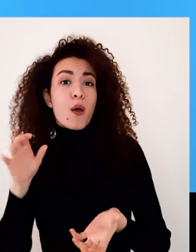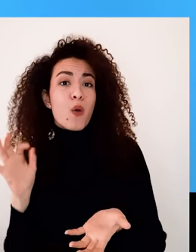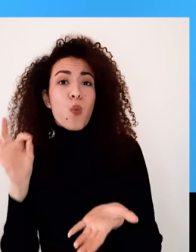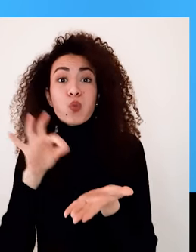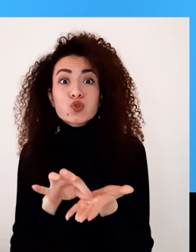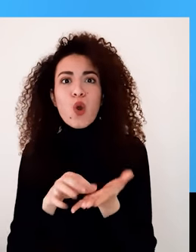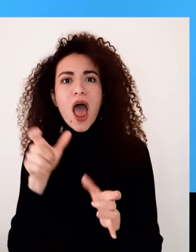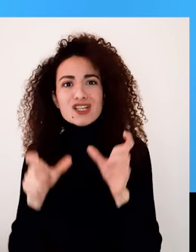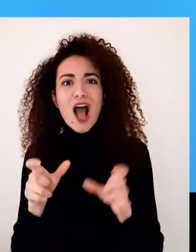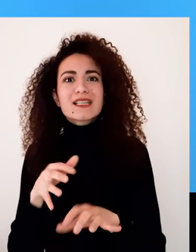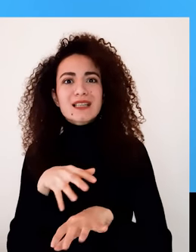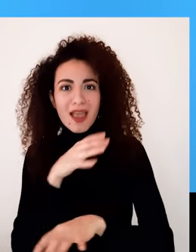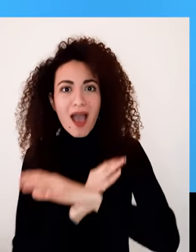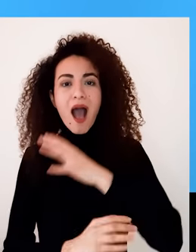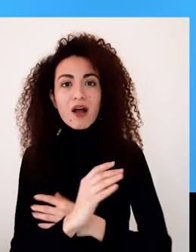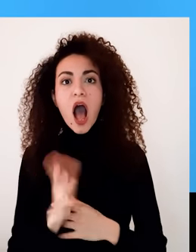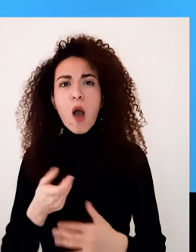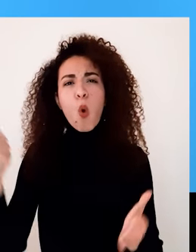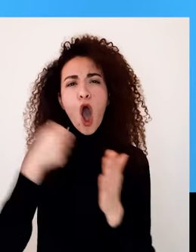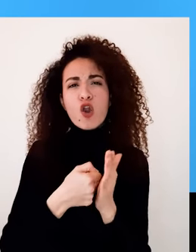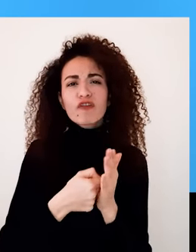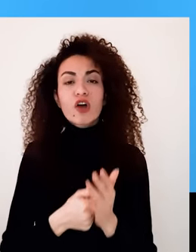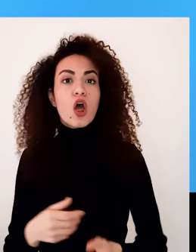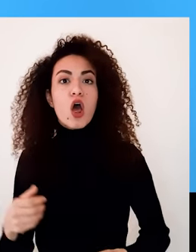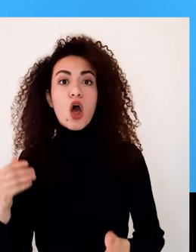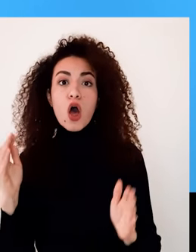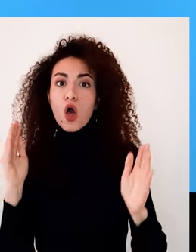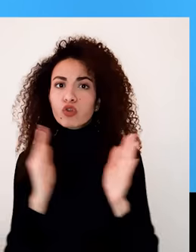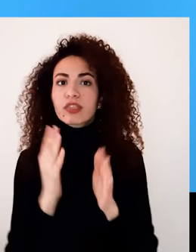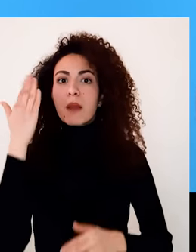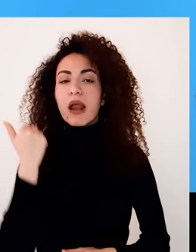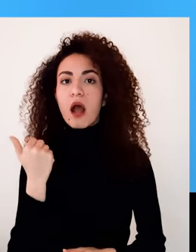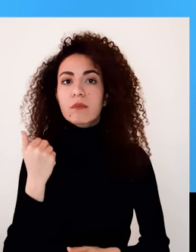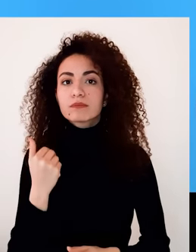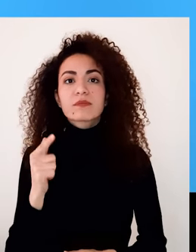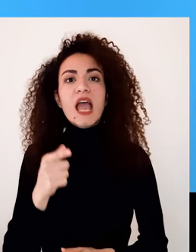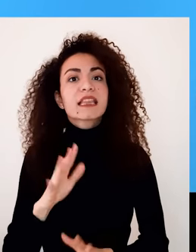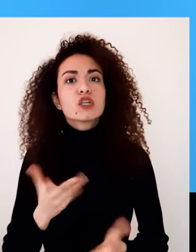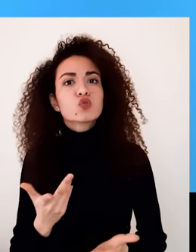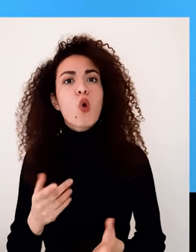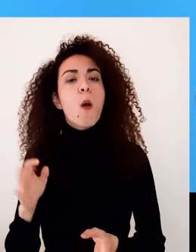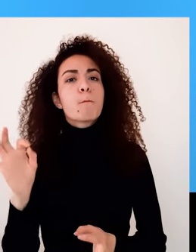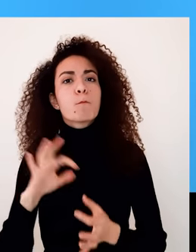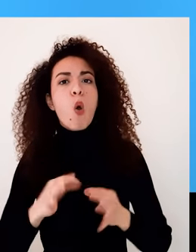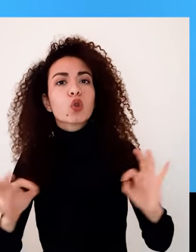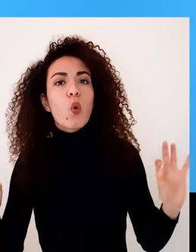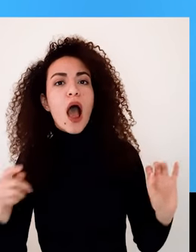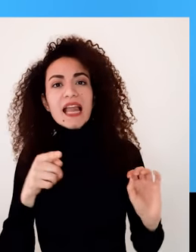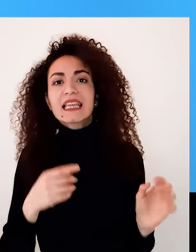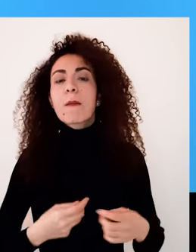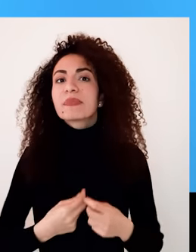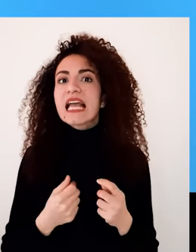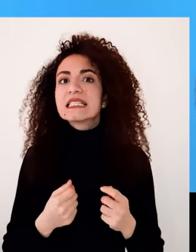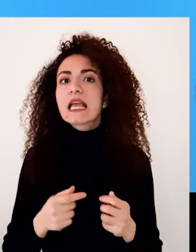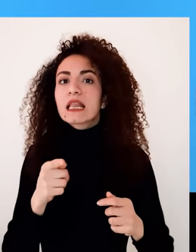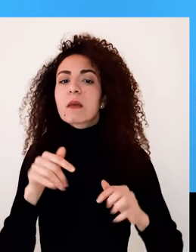لوصول أشخاص ضوير الإعاقة أو موضوع حقوق المرأة والعرف ضد المرأة الاستماع لغضبك ولرغباتك والإماية بأن تقادر